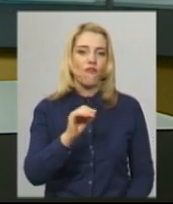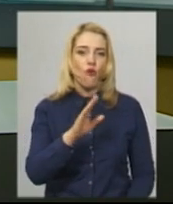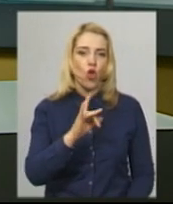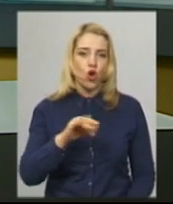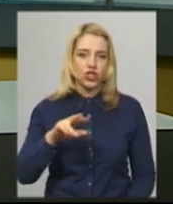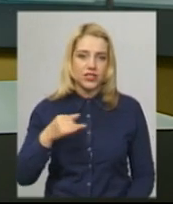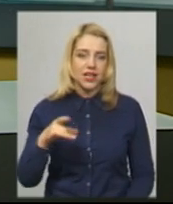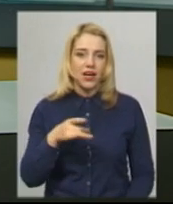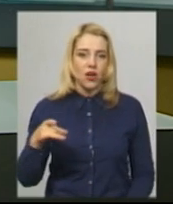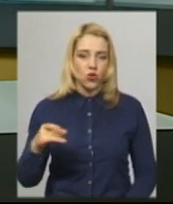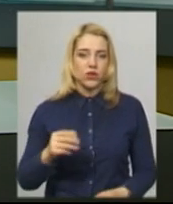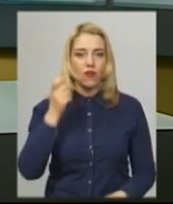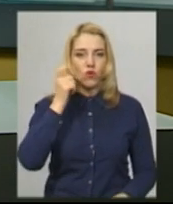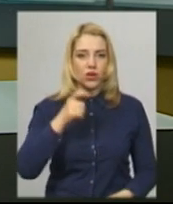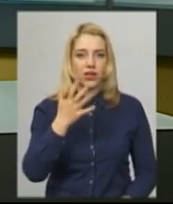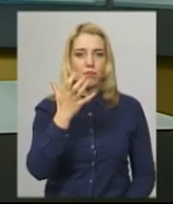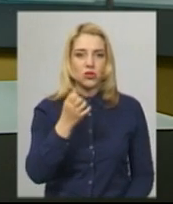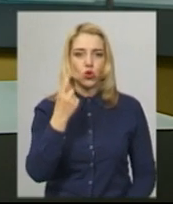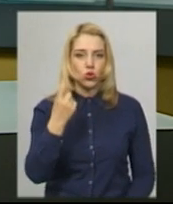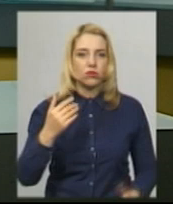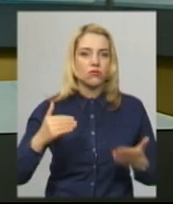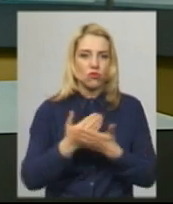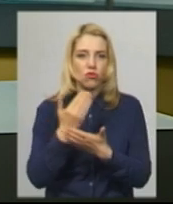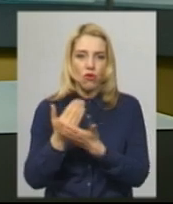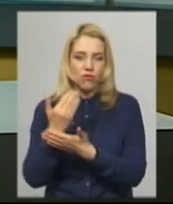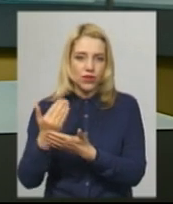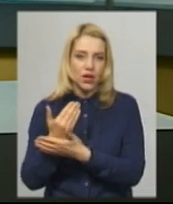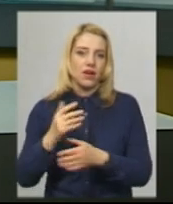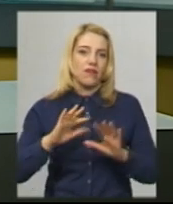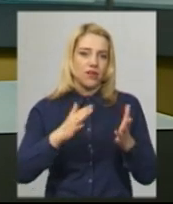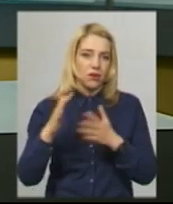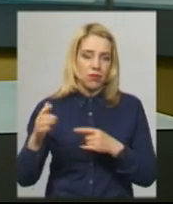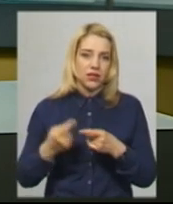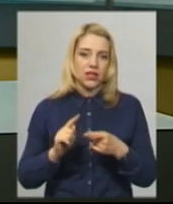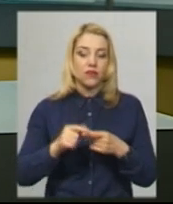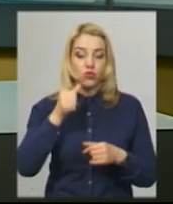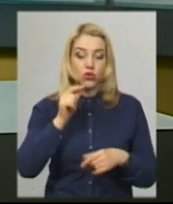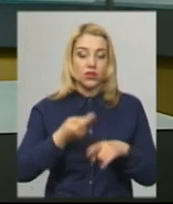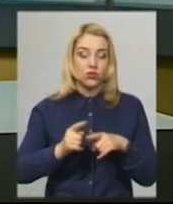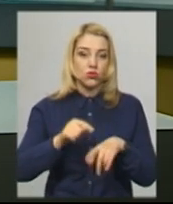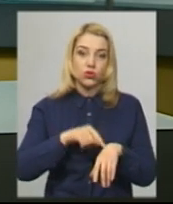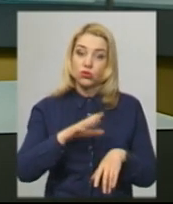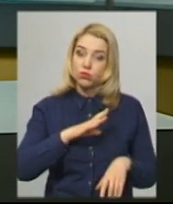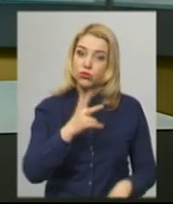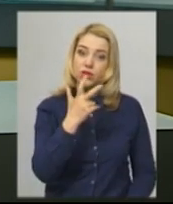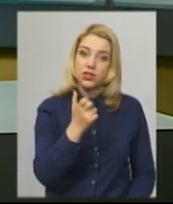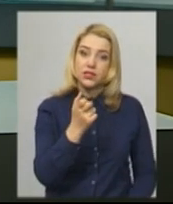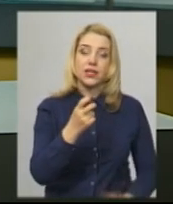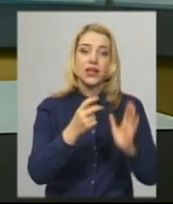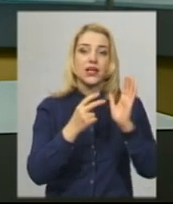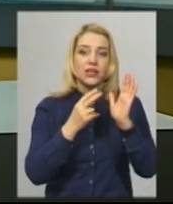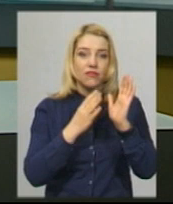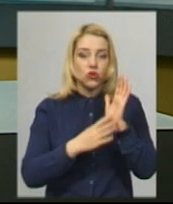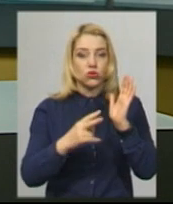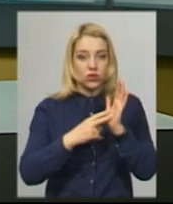Україні за останню добу виявлено 501 новий випадок COVID-19. Вчора на цю годину таких випадків було 397.